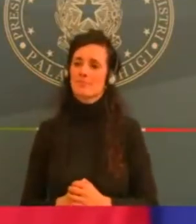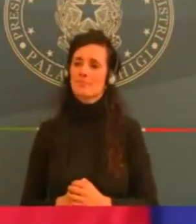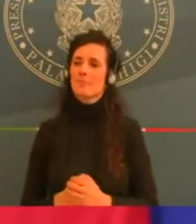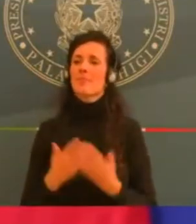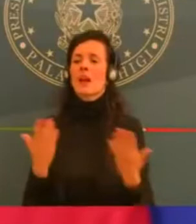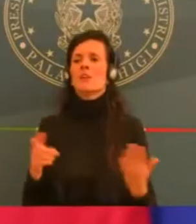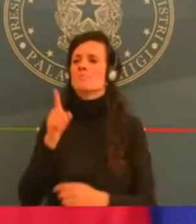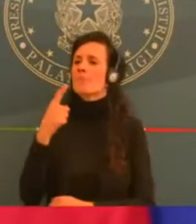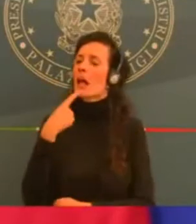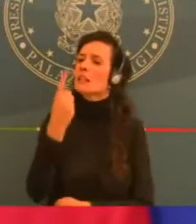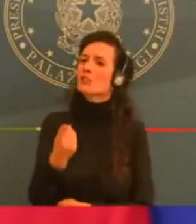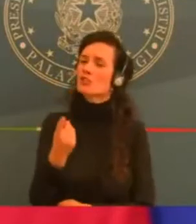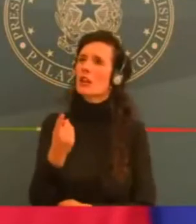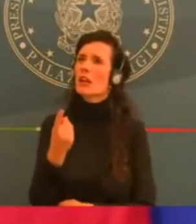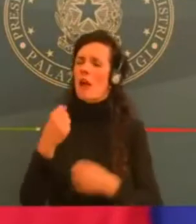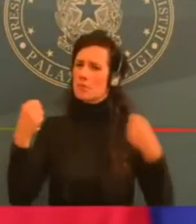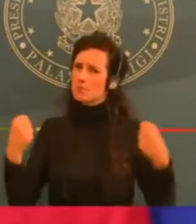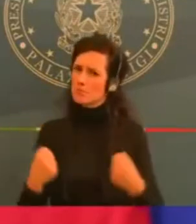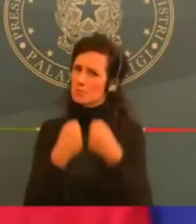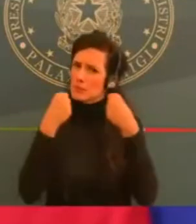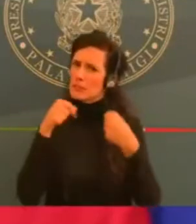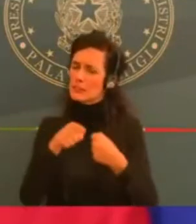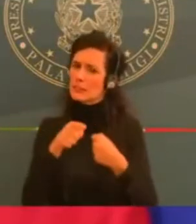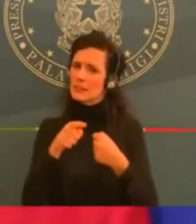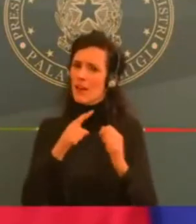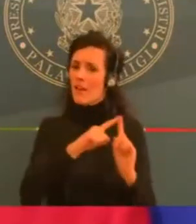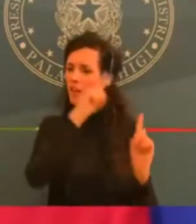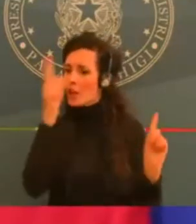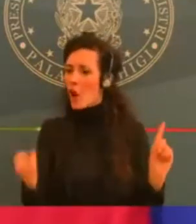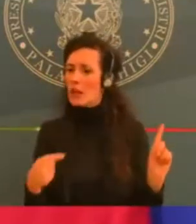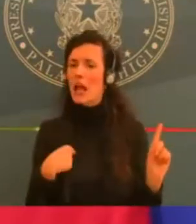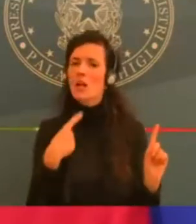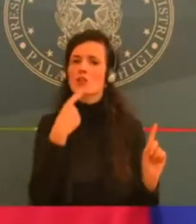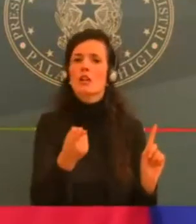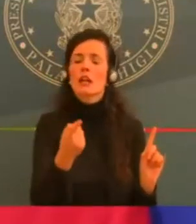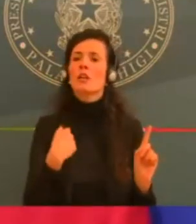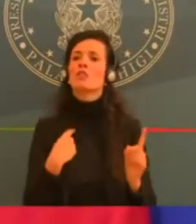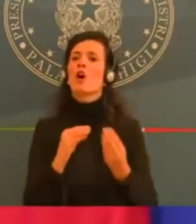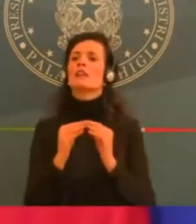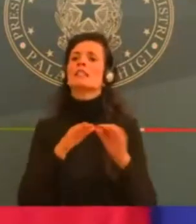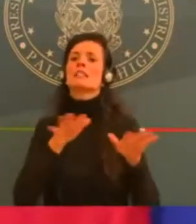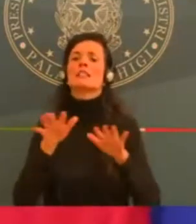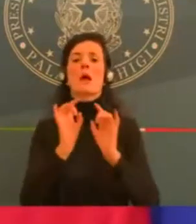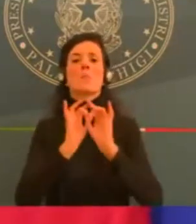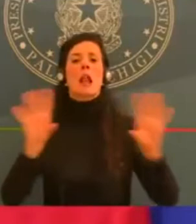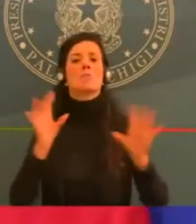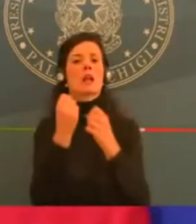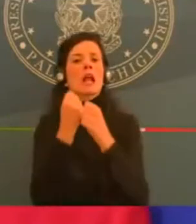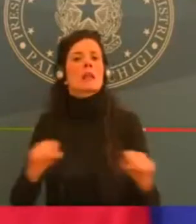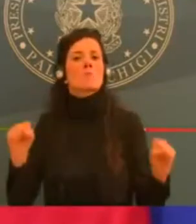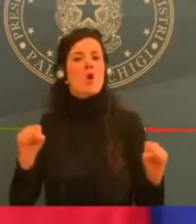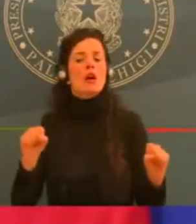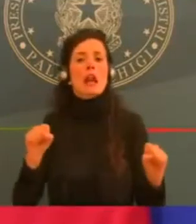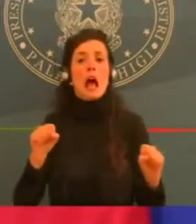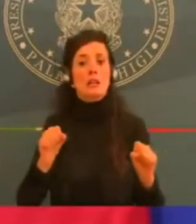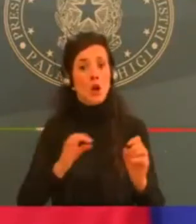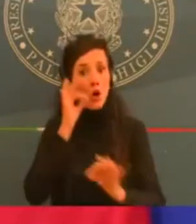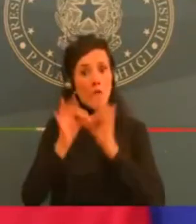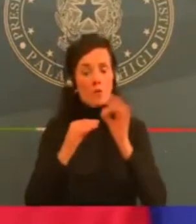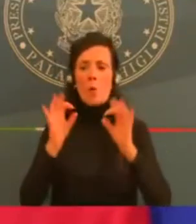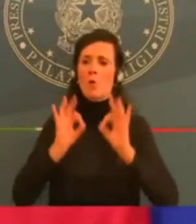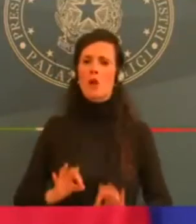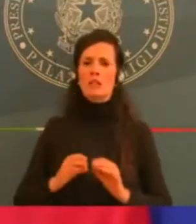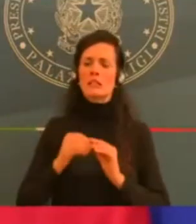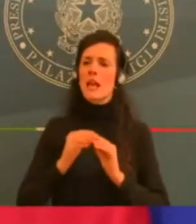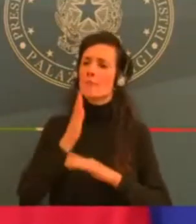polizia in casa a controllare cosa stanno facendo nelle abitazioni, quante abitazioni ci sono, a meno che non ci sia,